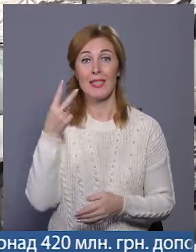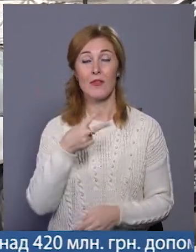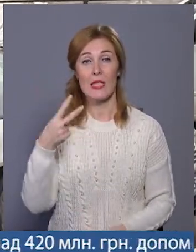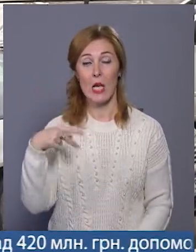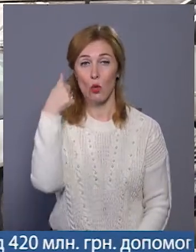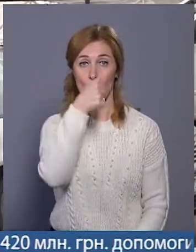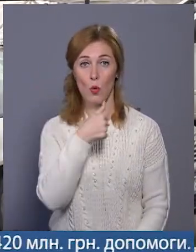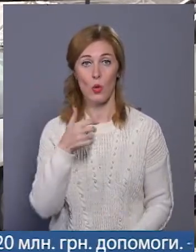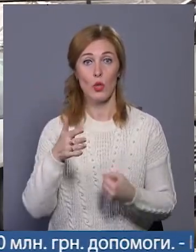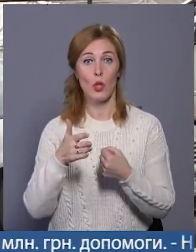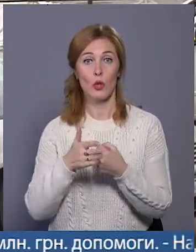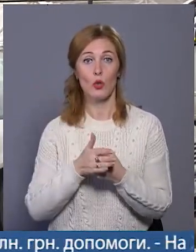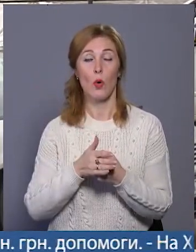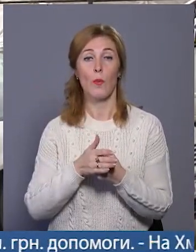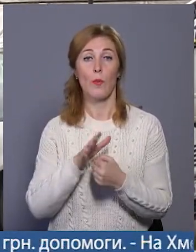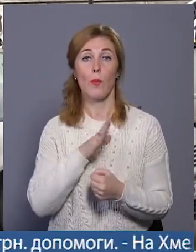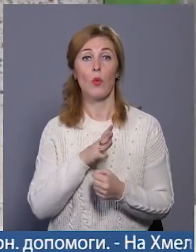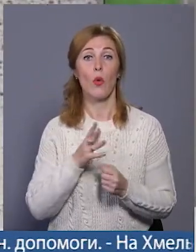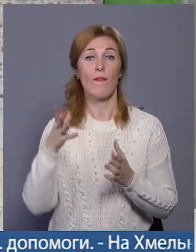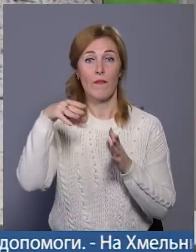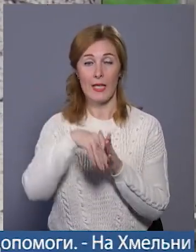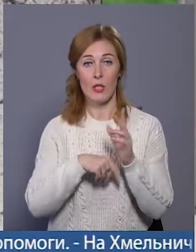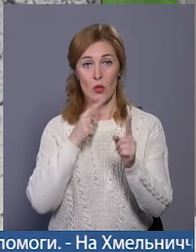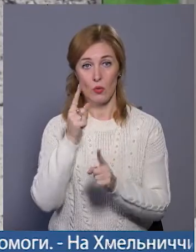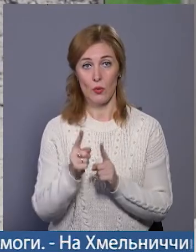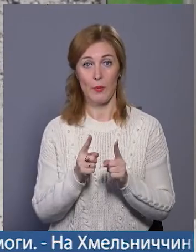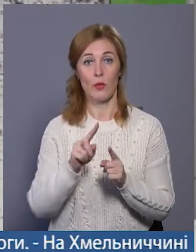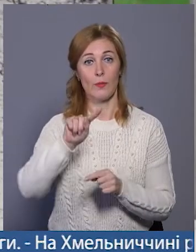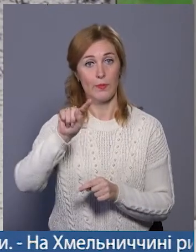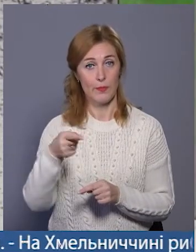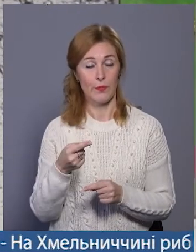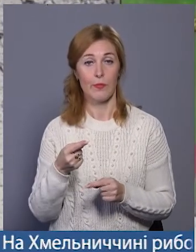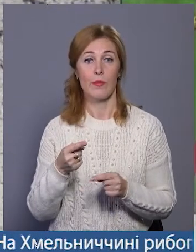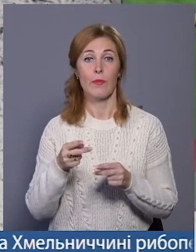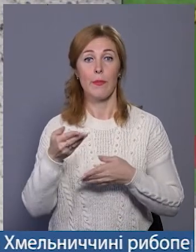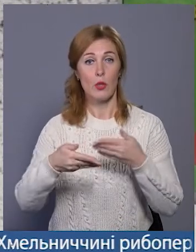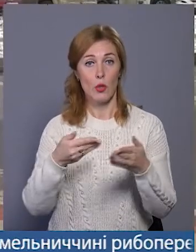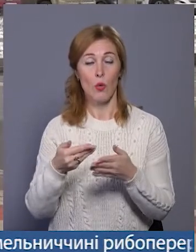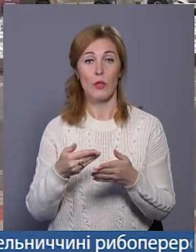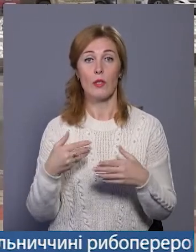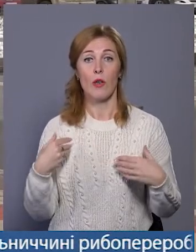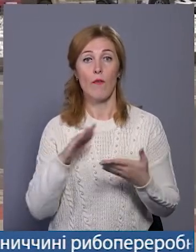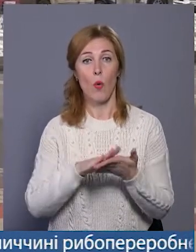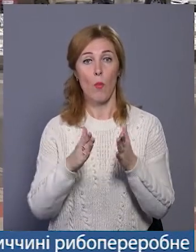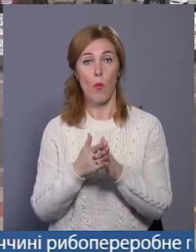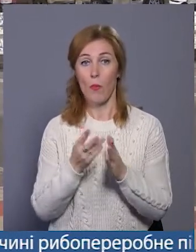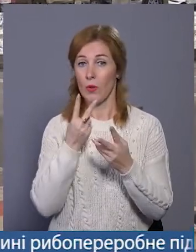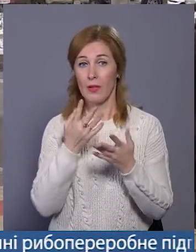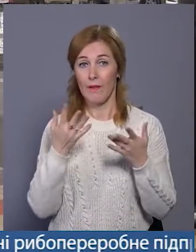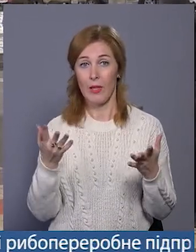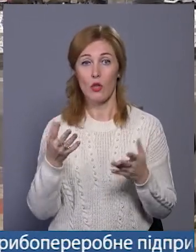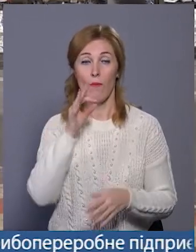році до постанови Кабміну було внесено зміни. Вони зобов'язують пішоходів у темну пору доби та в умовах недостатньої видимості